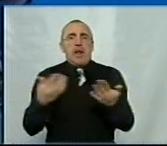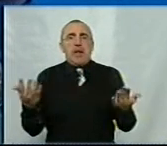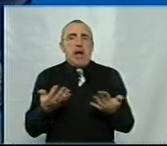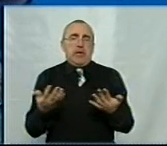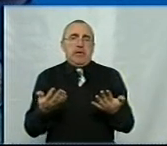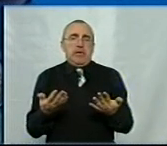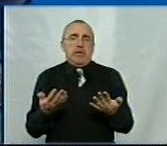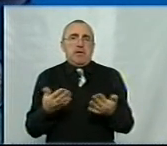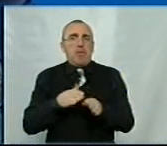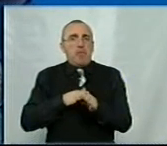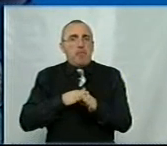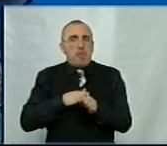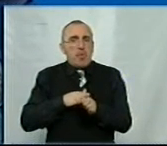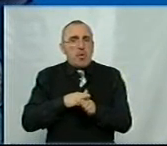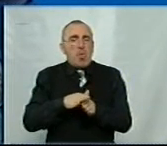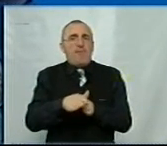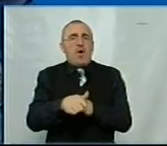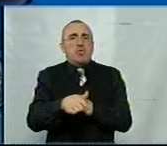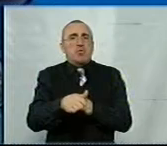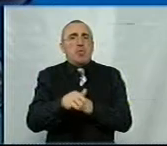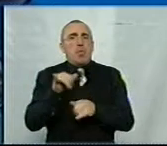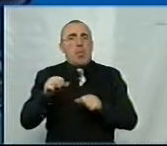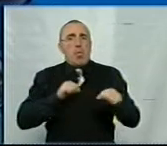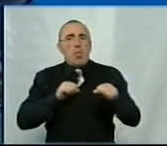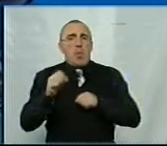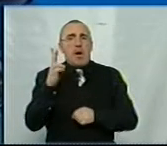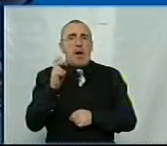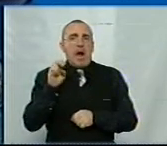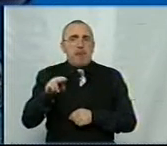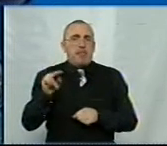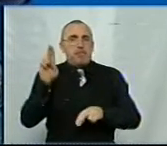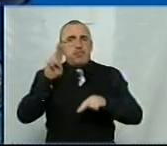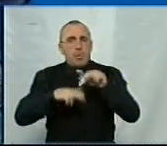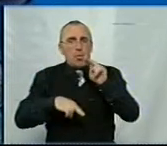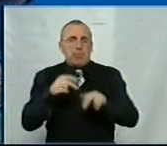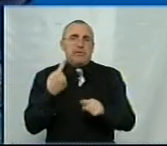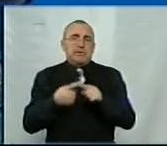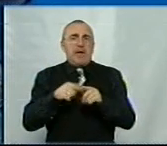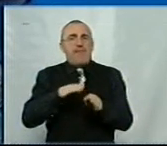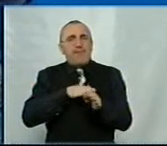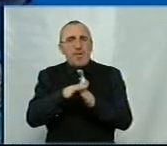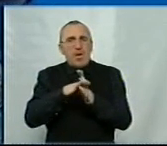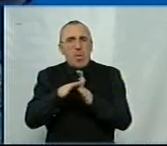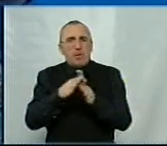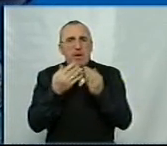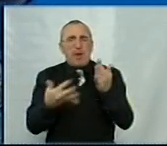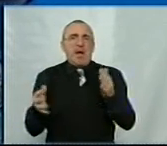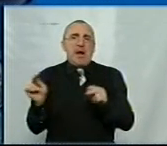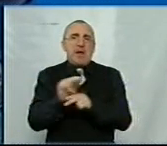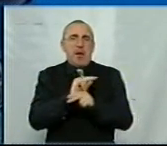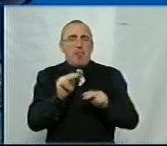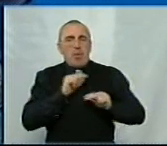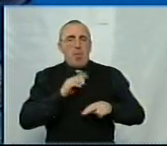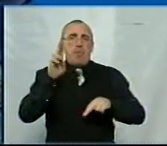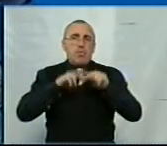проводжуються управлінням капітального будівництва. Це виконання ремонтних робіт,